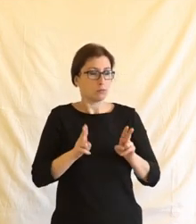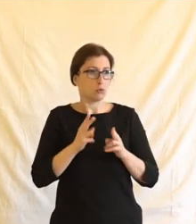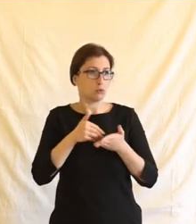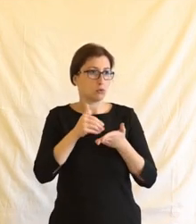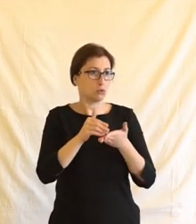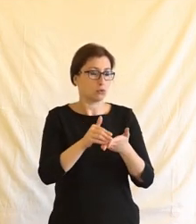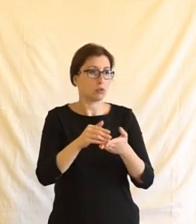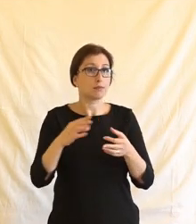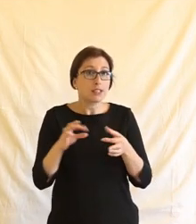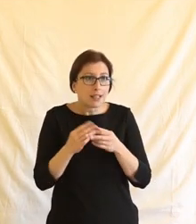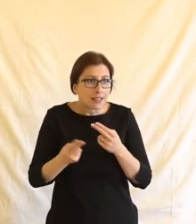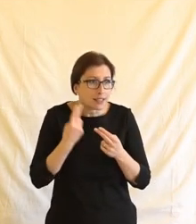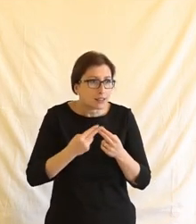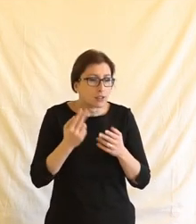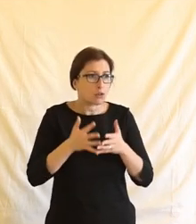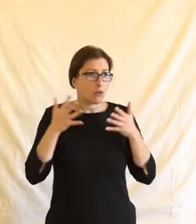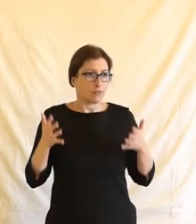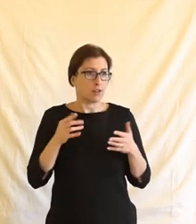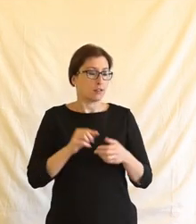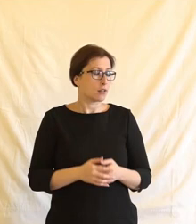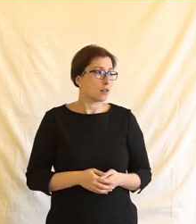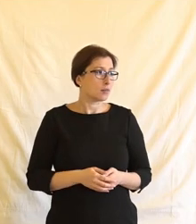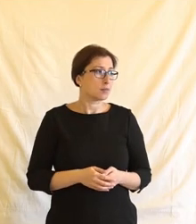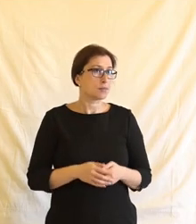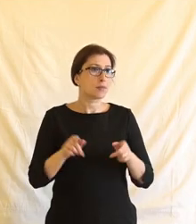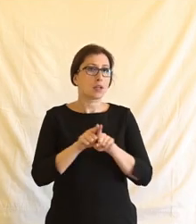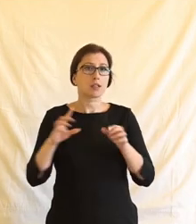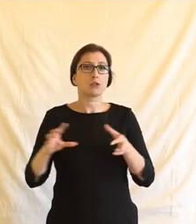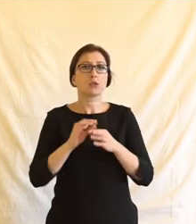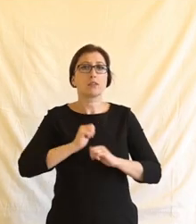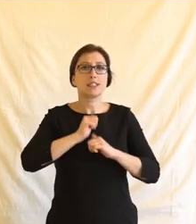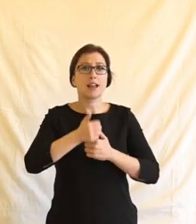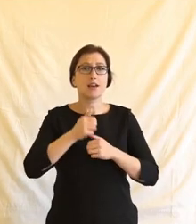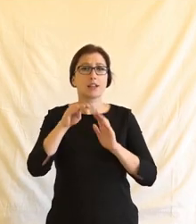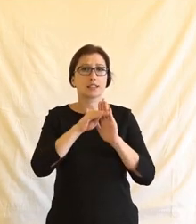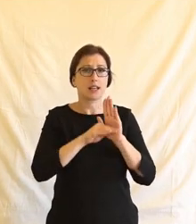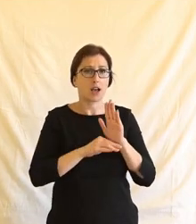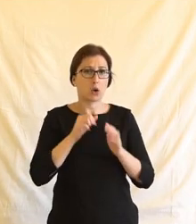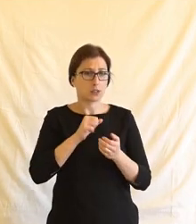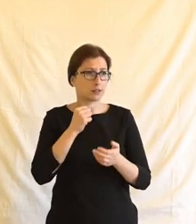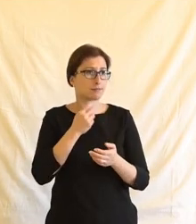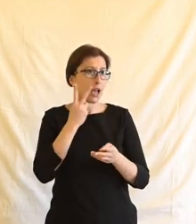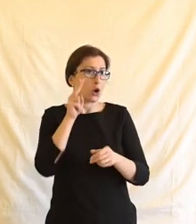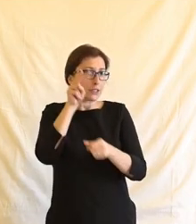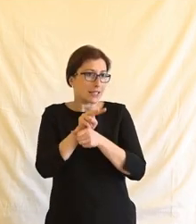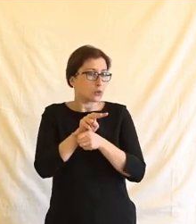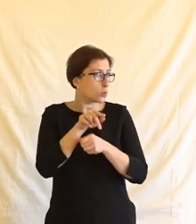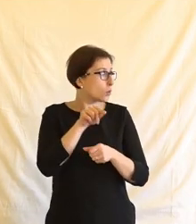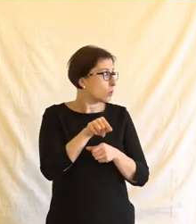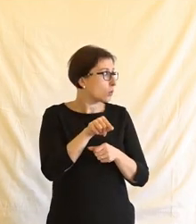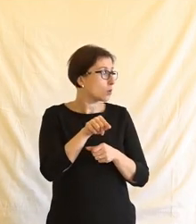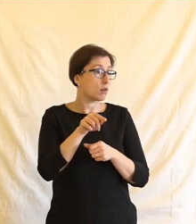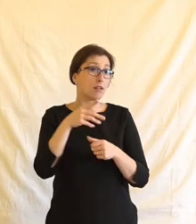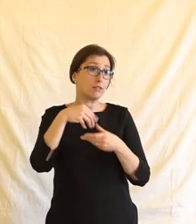nebo riziko, které tady bylo a je, a je to zase vidět znova, teď v tom návrhu zákona cenzurního, když to takhle řeknu, vlastně ten